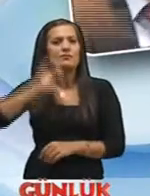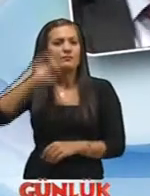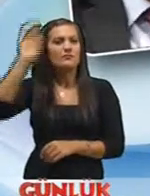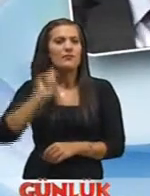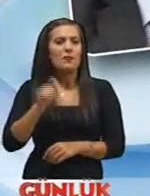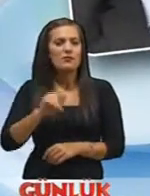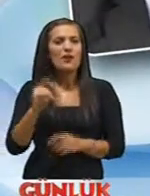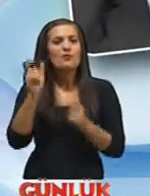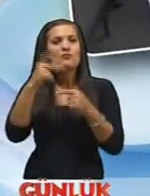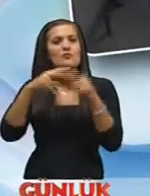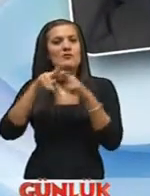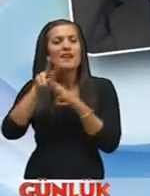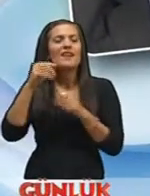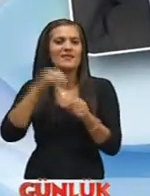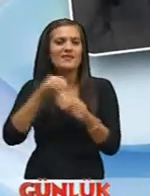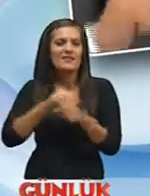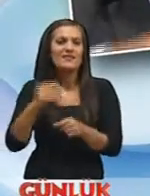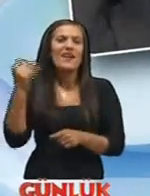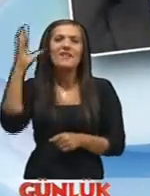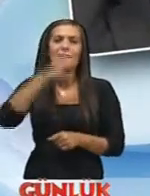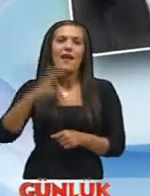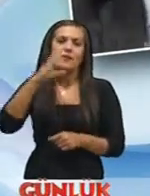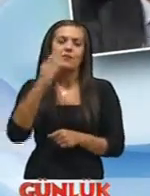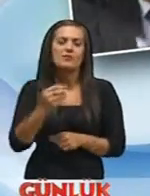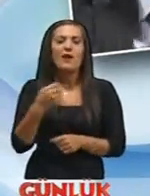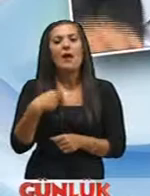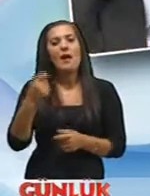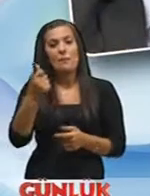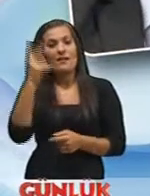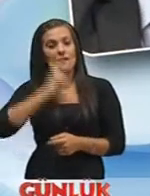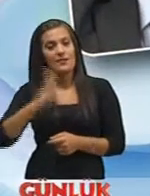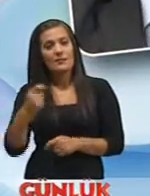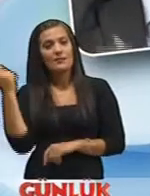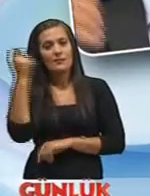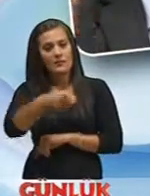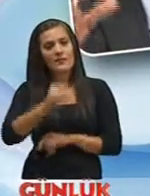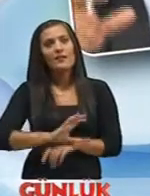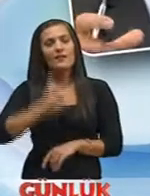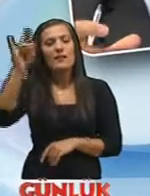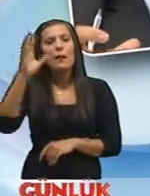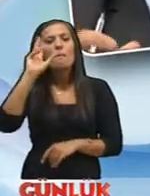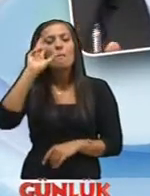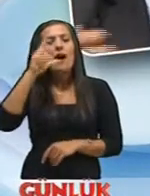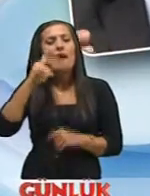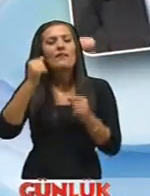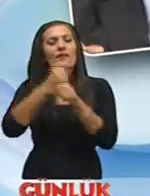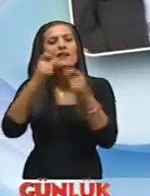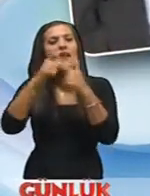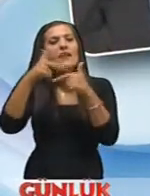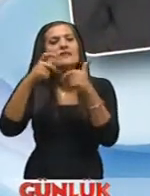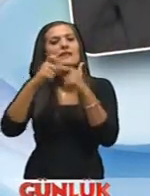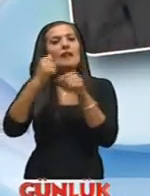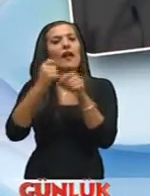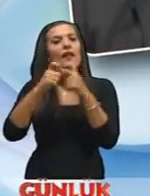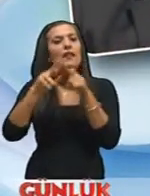karşılığında Uzay şeyler olacak artık Milyon dolarlar bastıranlar Gidip uzaydan görecekler dünyayı Mavi gezegen gezegen görünüyor Neden mavi